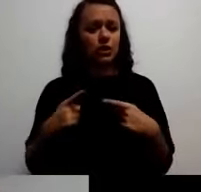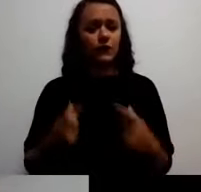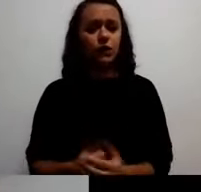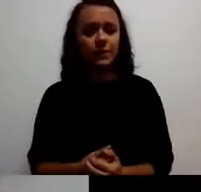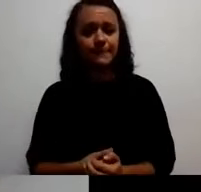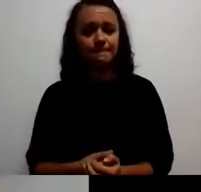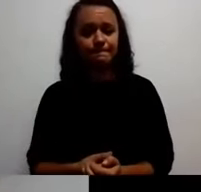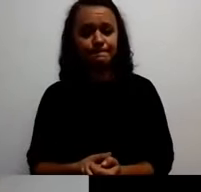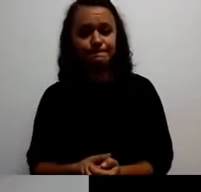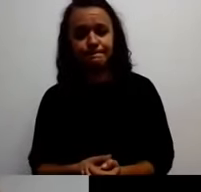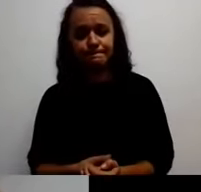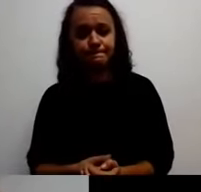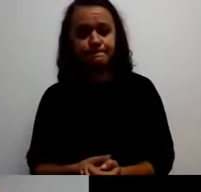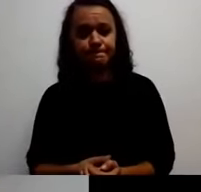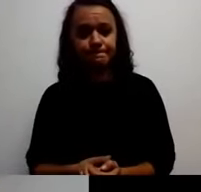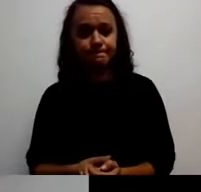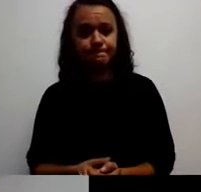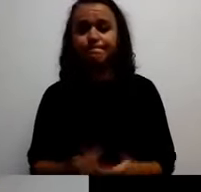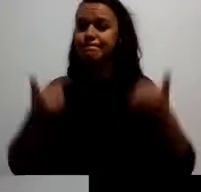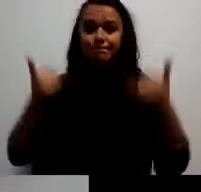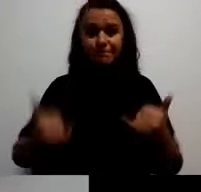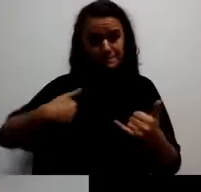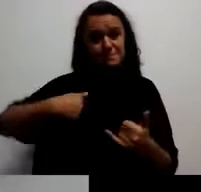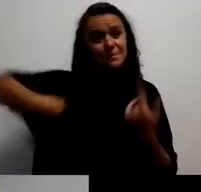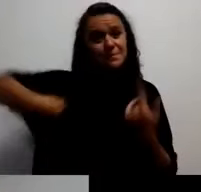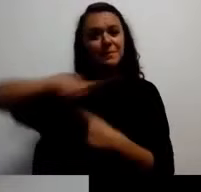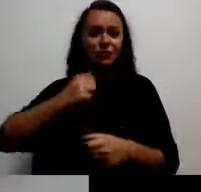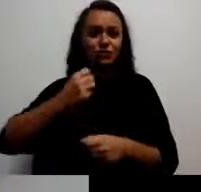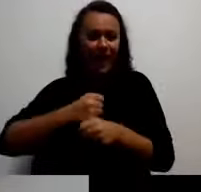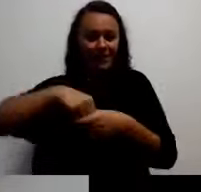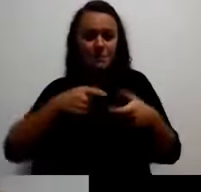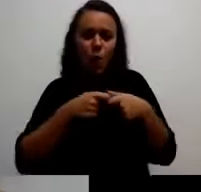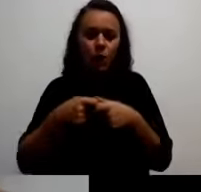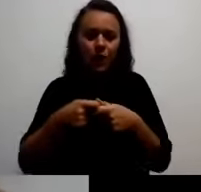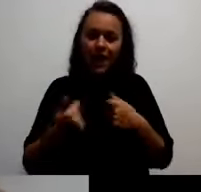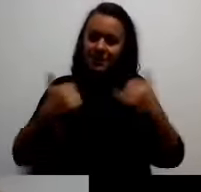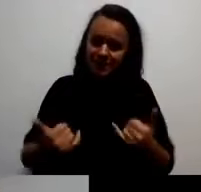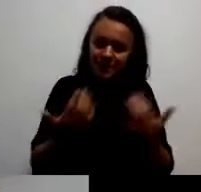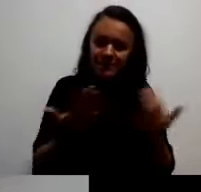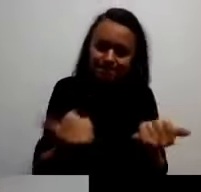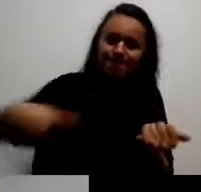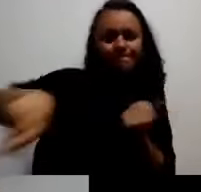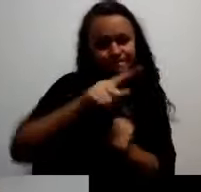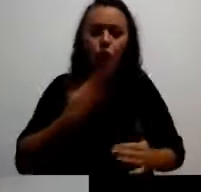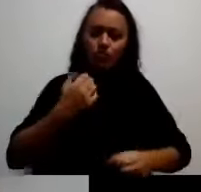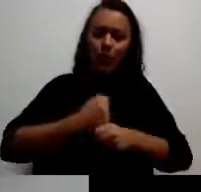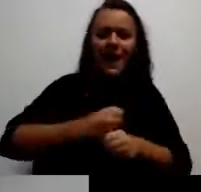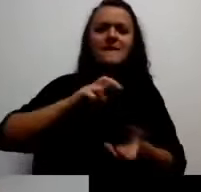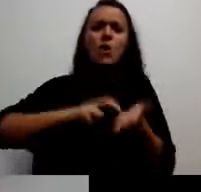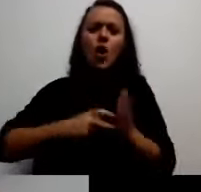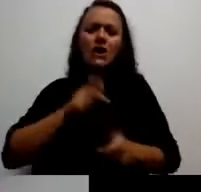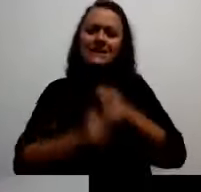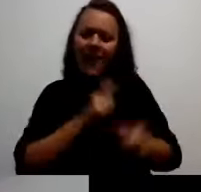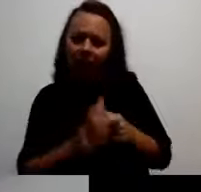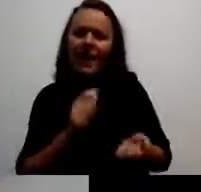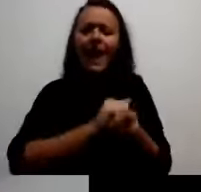Naše ruke su pružene ka vama koje pravite strategiju u borbi protiv vraka. Vama